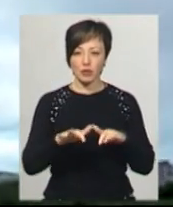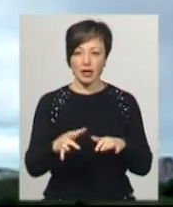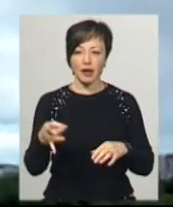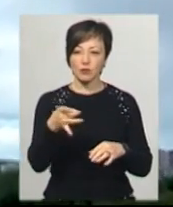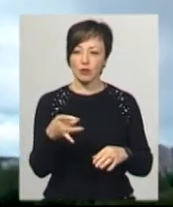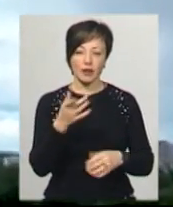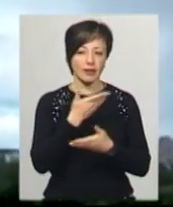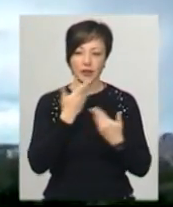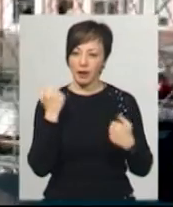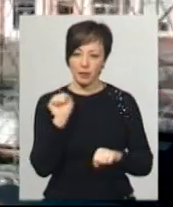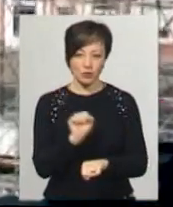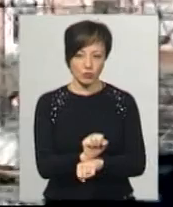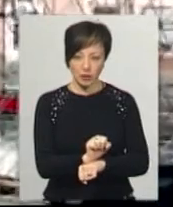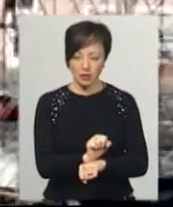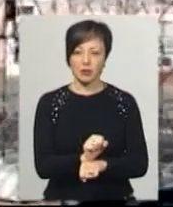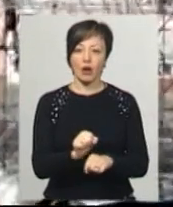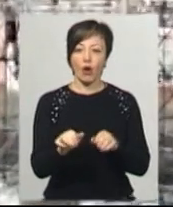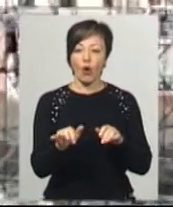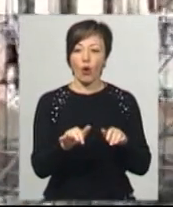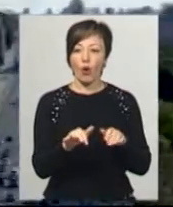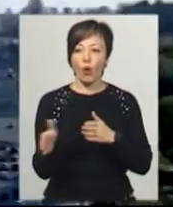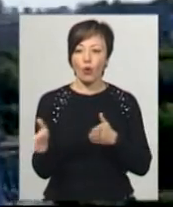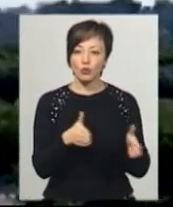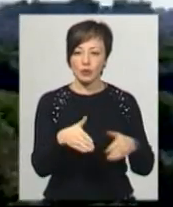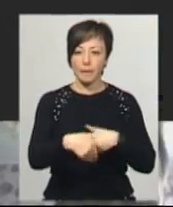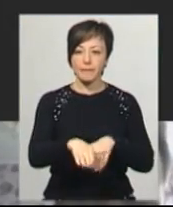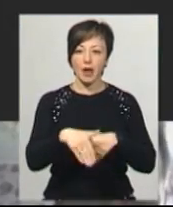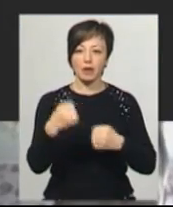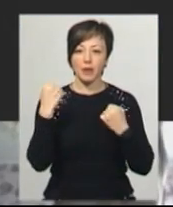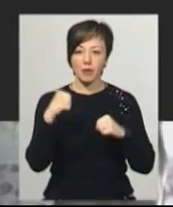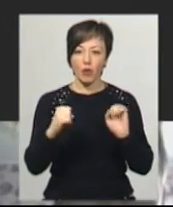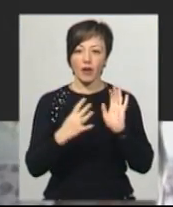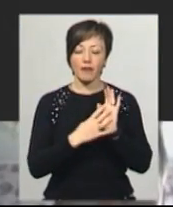призупинили. Сама країна готується до парату до дня перемоги 9 травня.